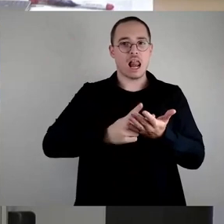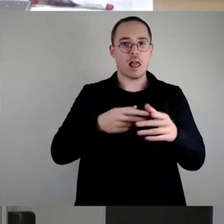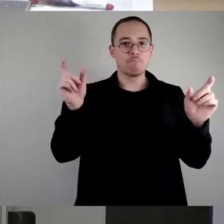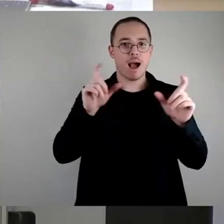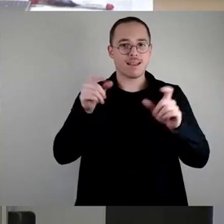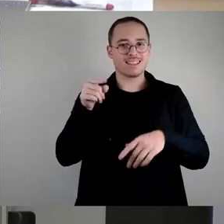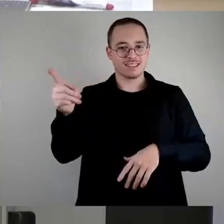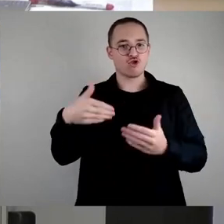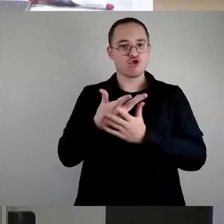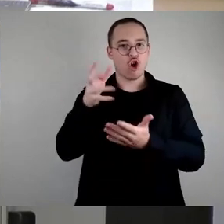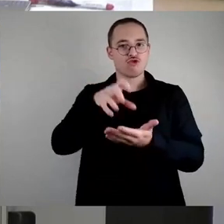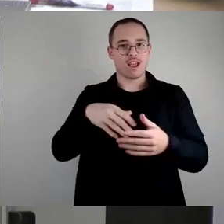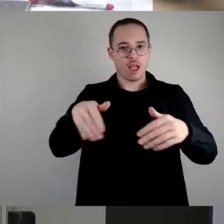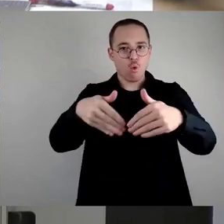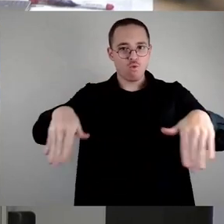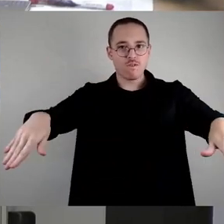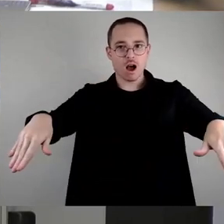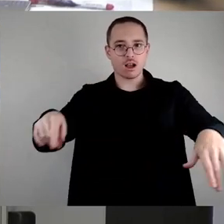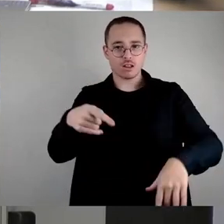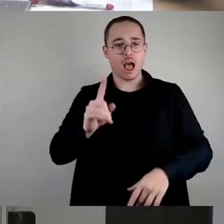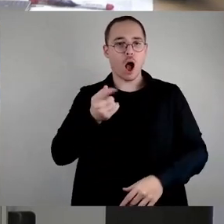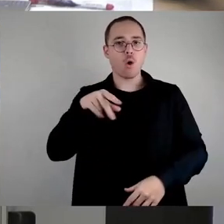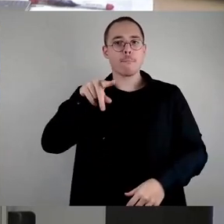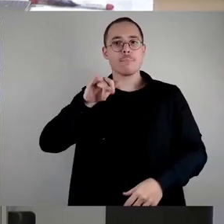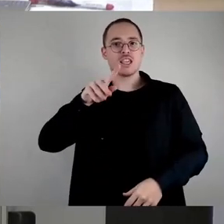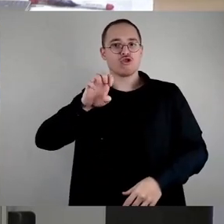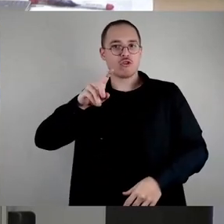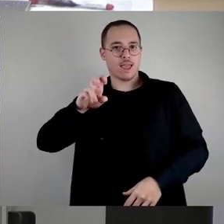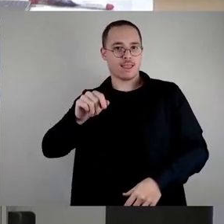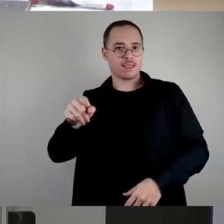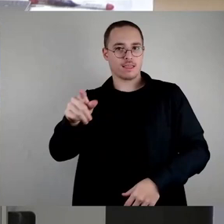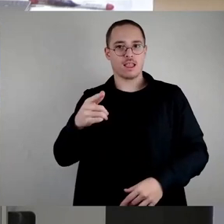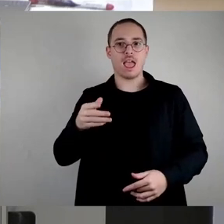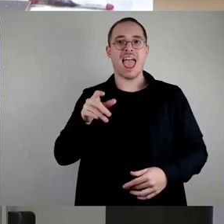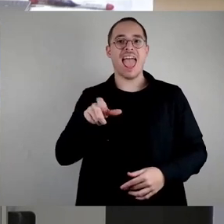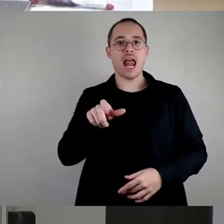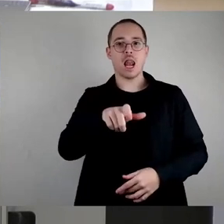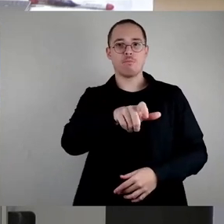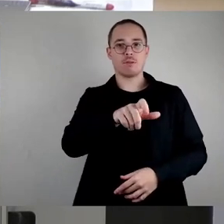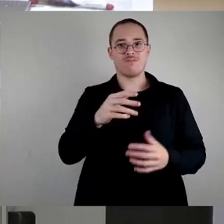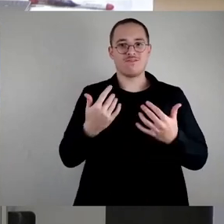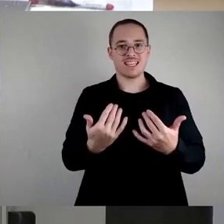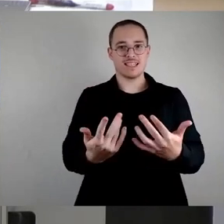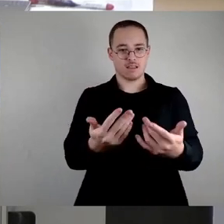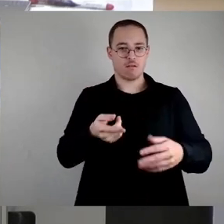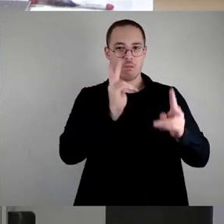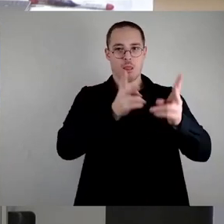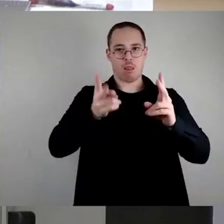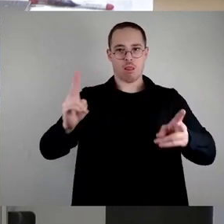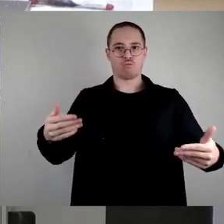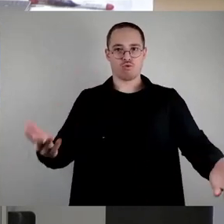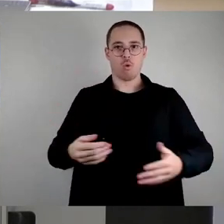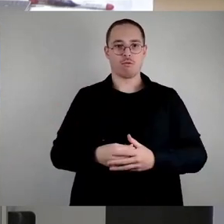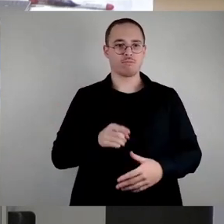in Pieschen, gerne an Elbwiesen rum. Und was wir dort am allerwenigsten finden, sind Einwegbecher. Was wir dort am meisten finden,